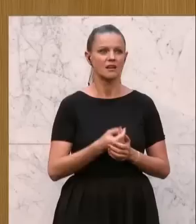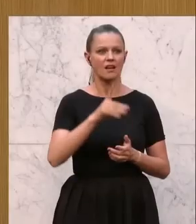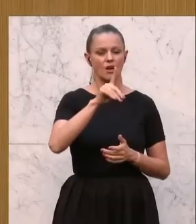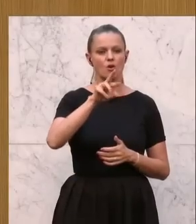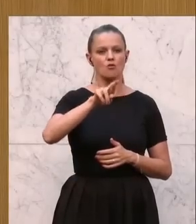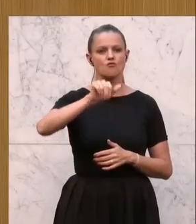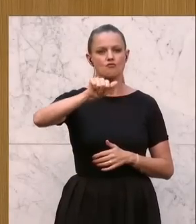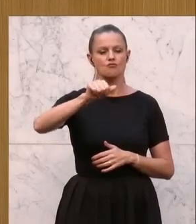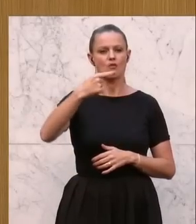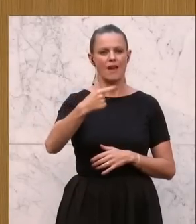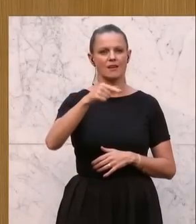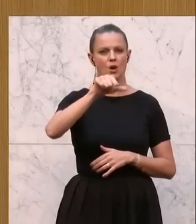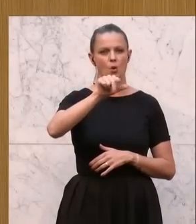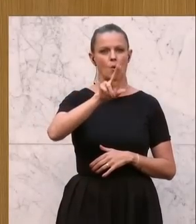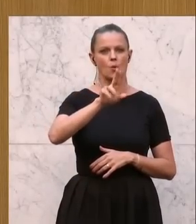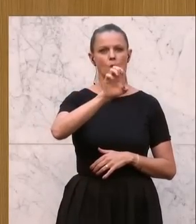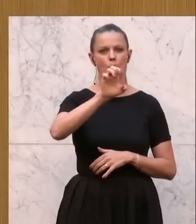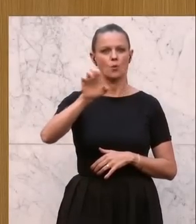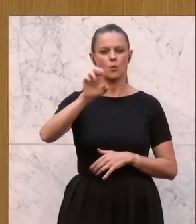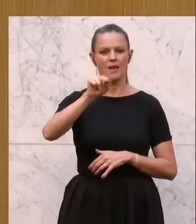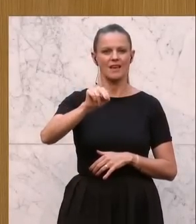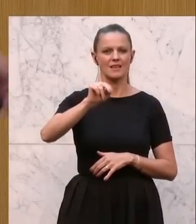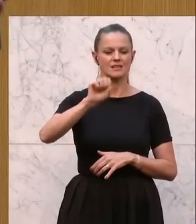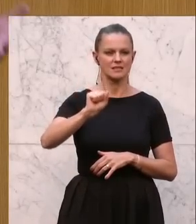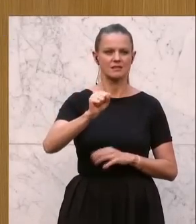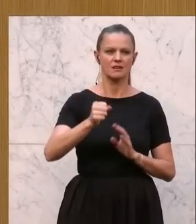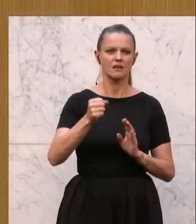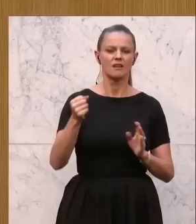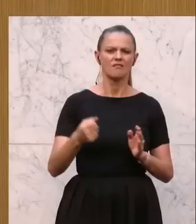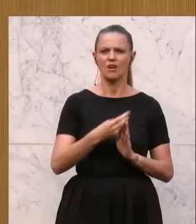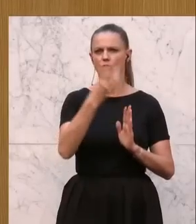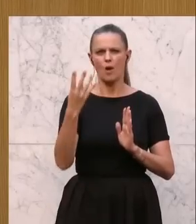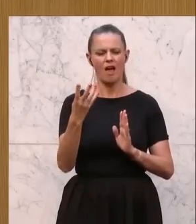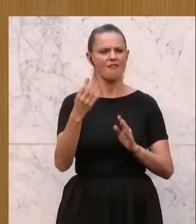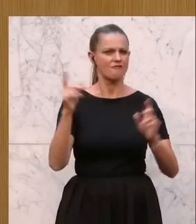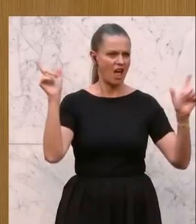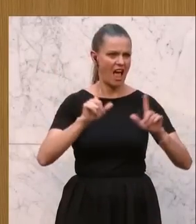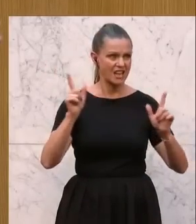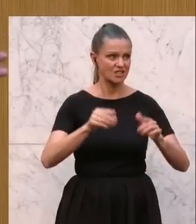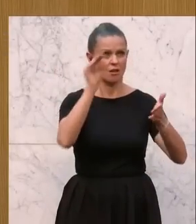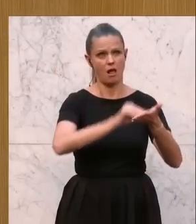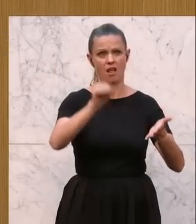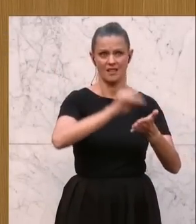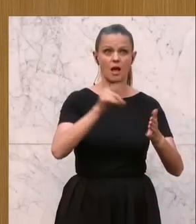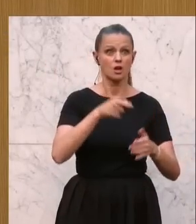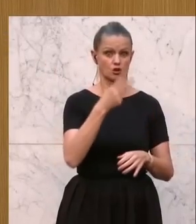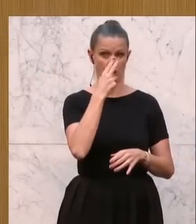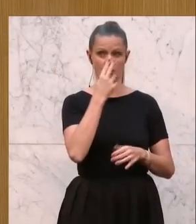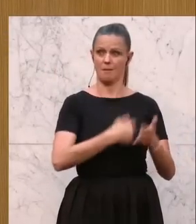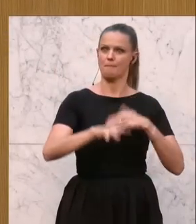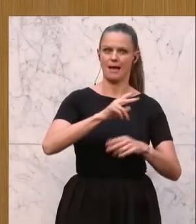Das wird Österreich diskutiert. Über quere Veranstaltungen. Es scheint also wirklich so zu sein, als ob das das wichtigste